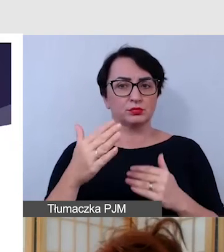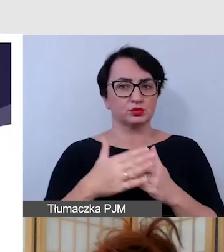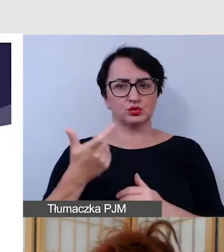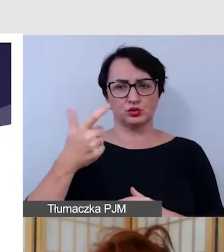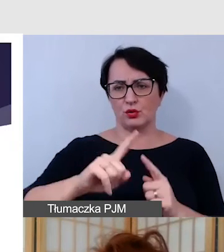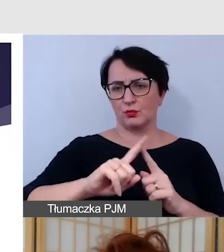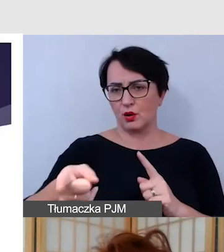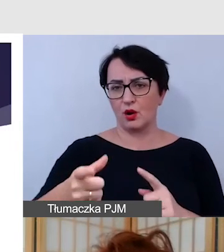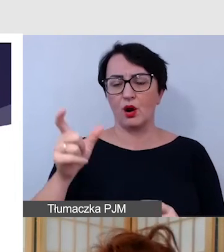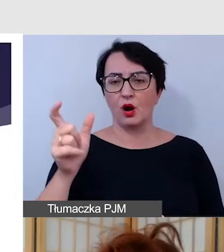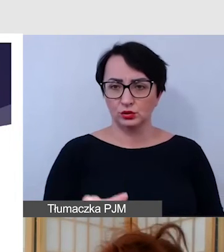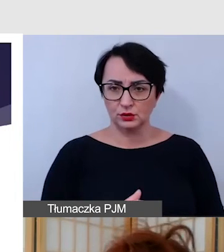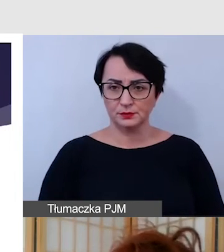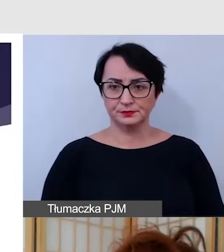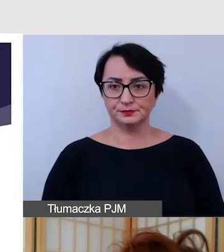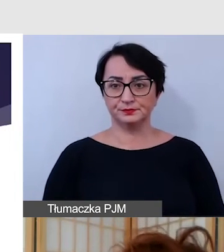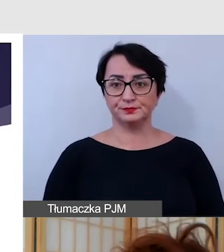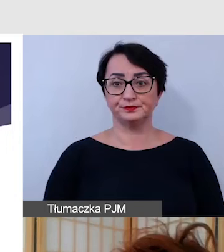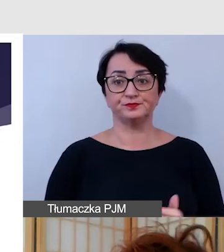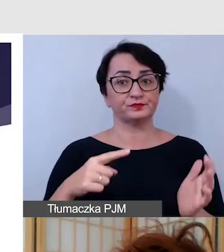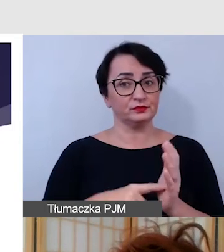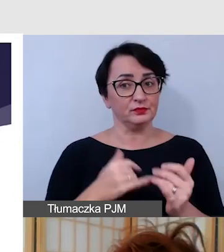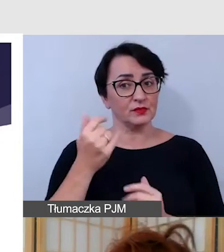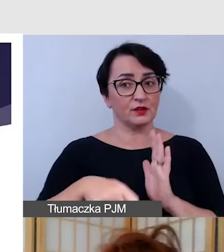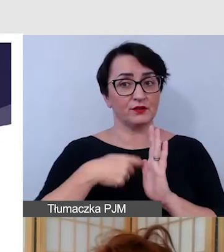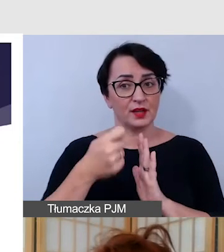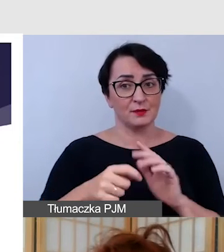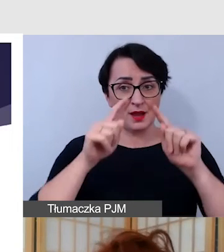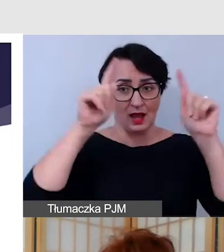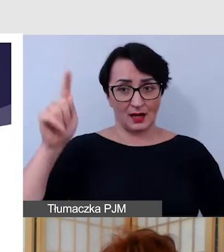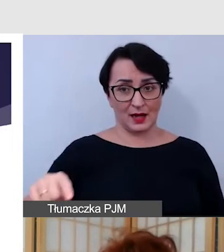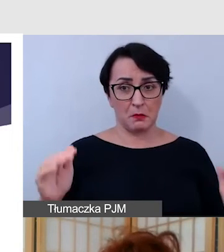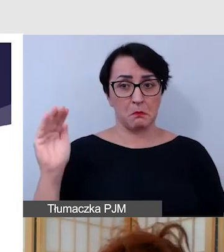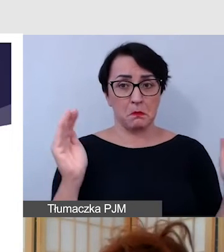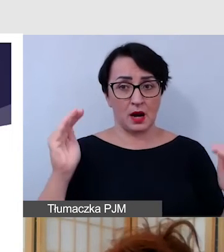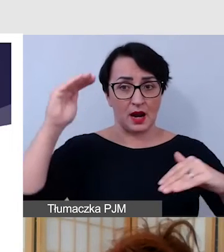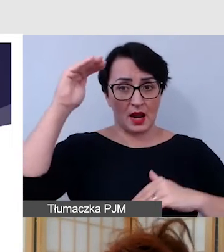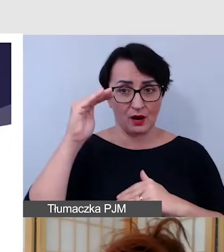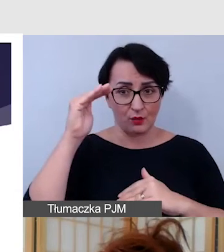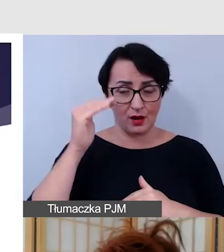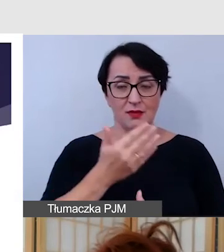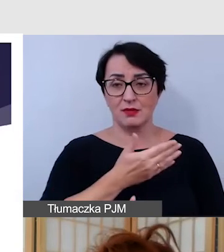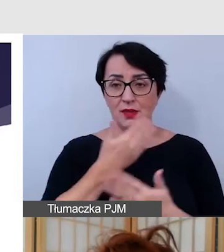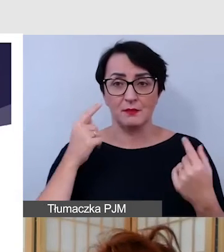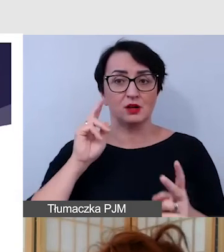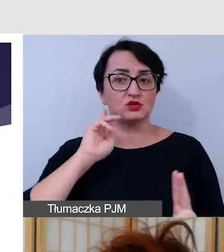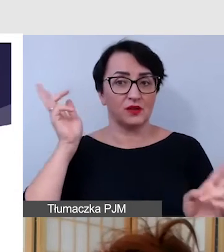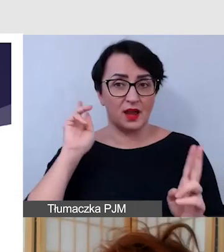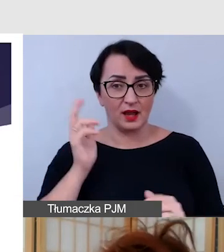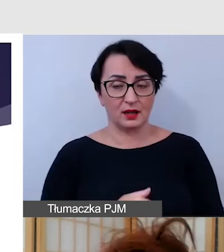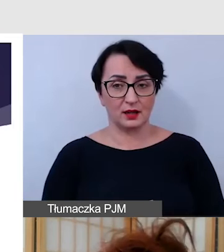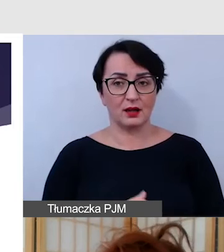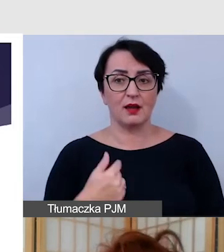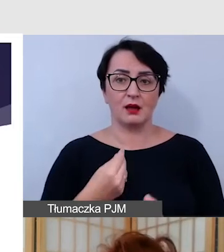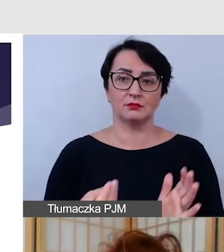kilkadziesiąt osób, no i wtedy, jeżeli film był na małym ekranie wyświetlany, nie miał żadnej warstwy dźwiękowej, to wtedy